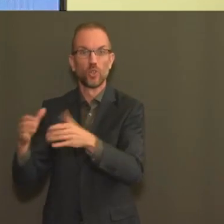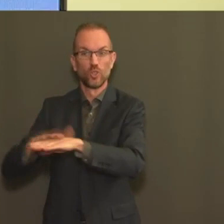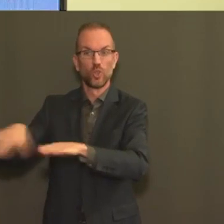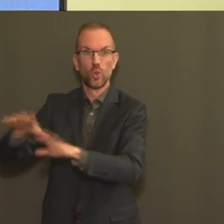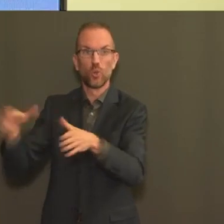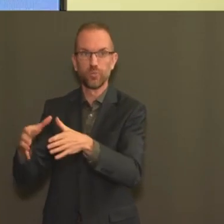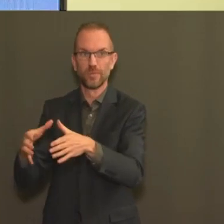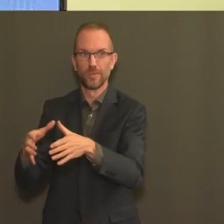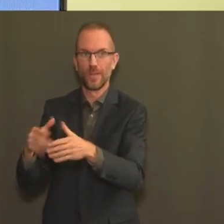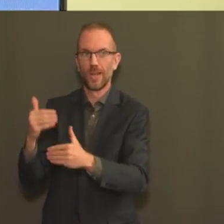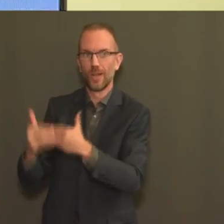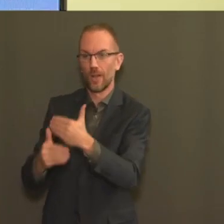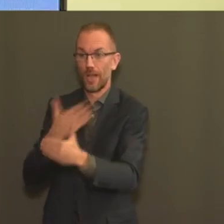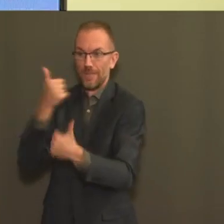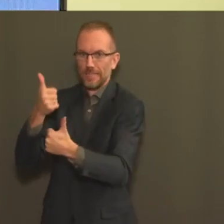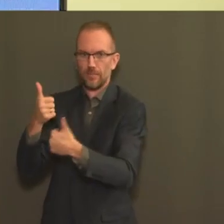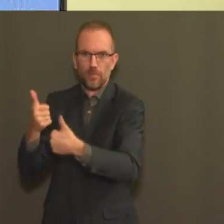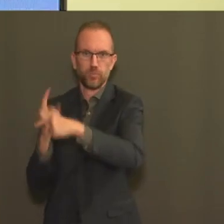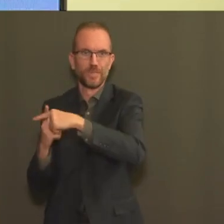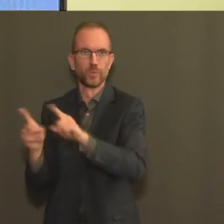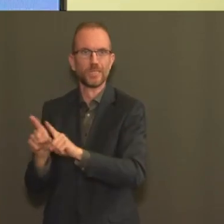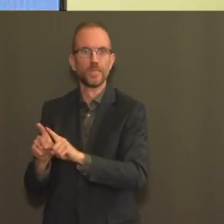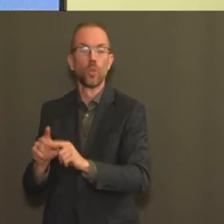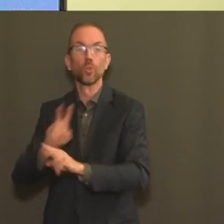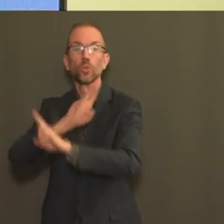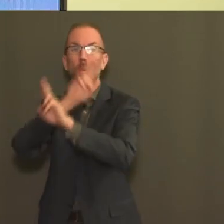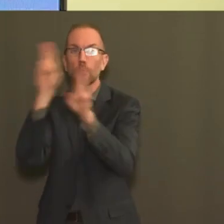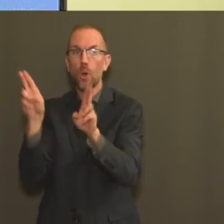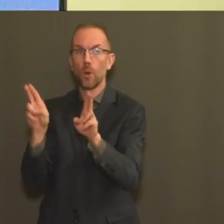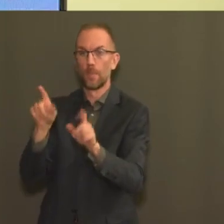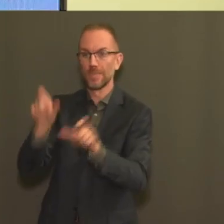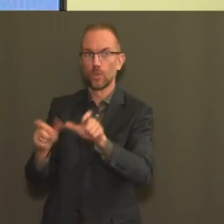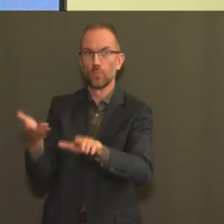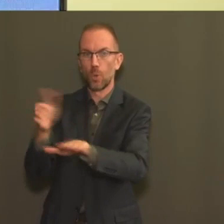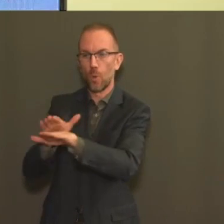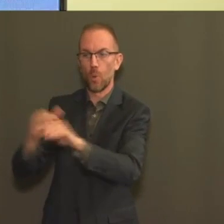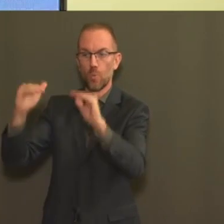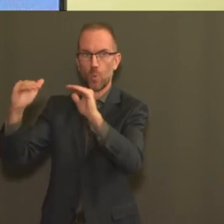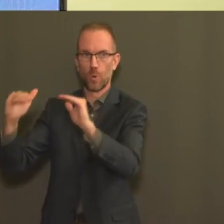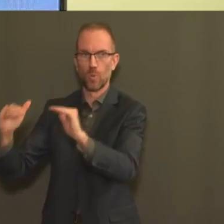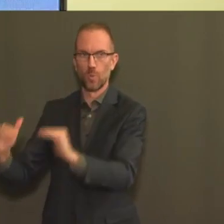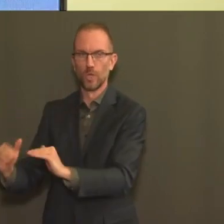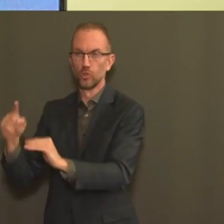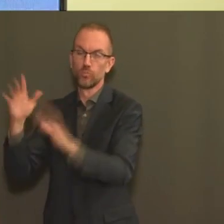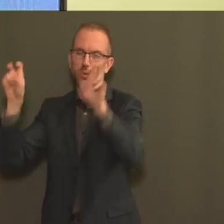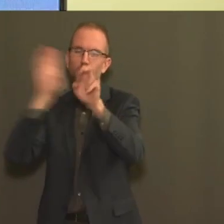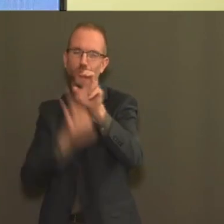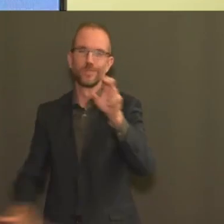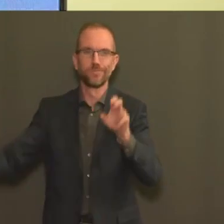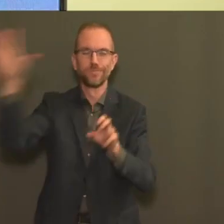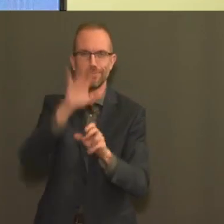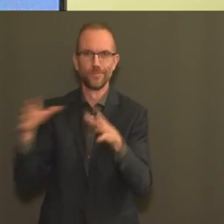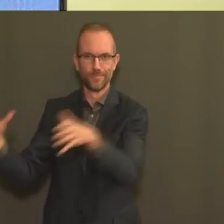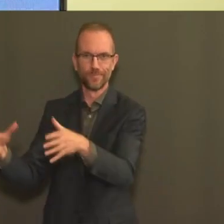liés au Covid dans notre pays. Cependant, ces résidents constituent un groupe